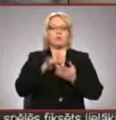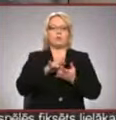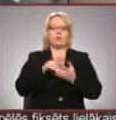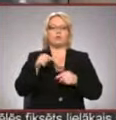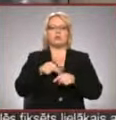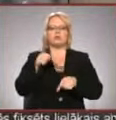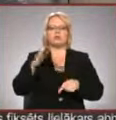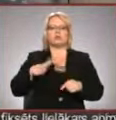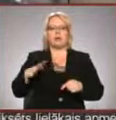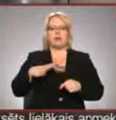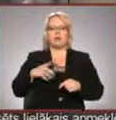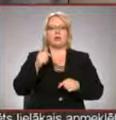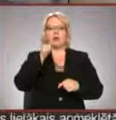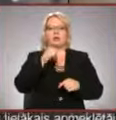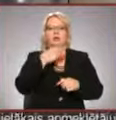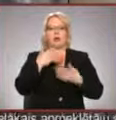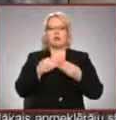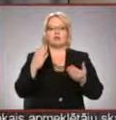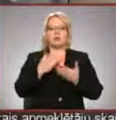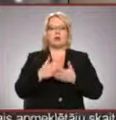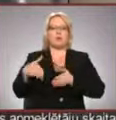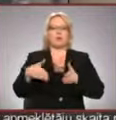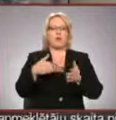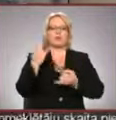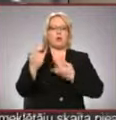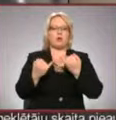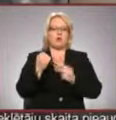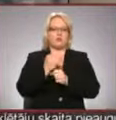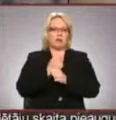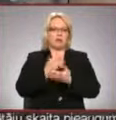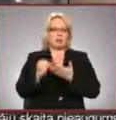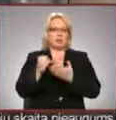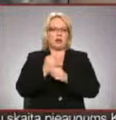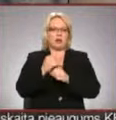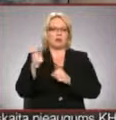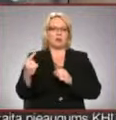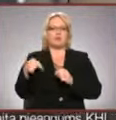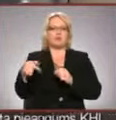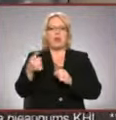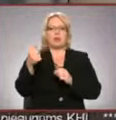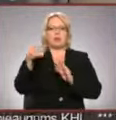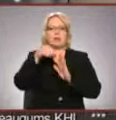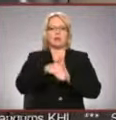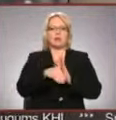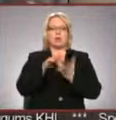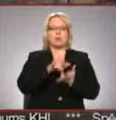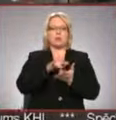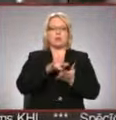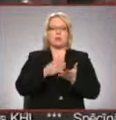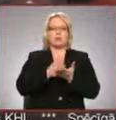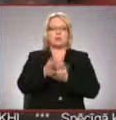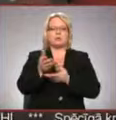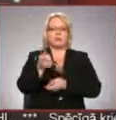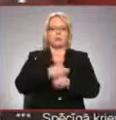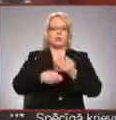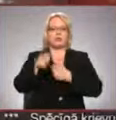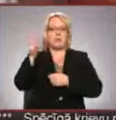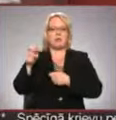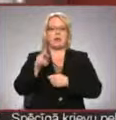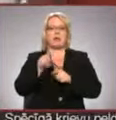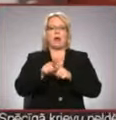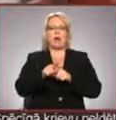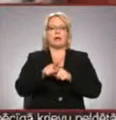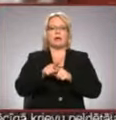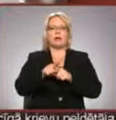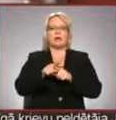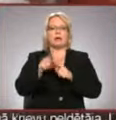jūs tos gaidīti, ik pavasēri notiek takas sakopšanas darbu. Šogad te jūs iesaistījās vairāk turismu nozares uzņēmēji,